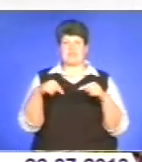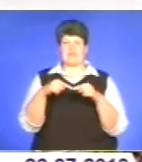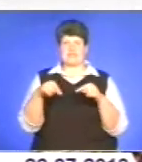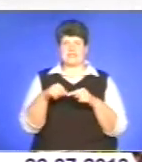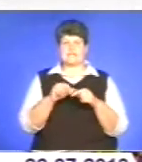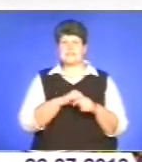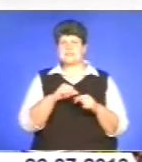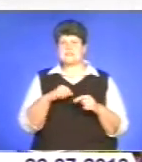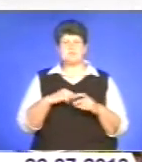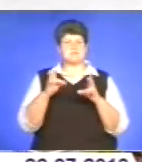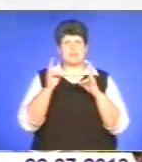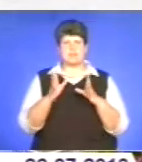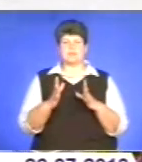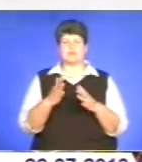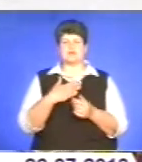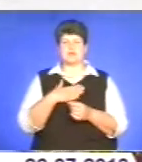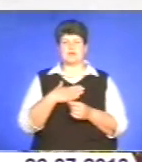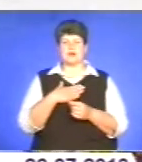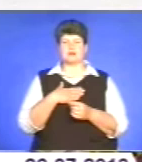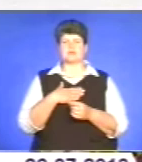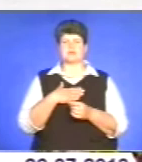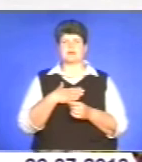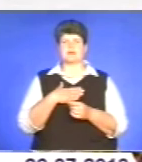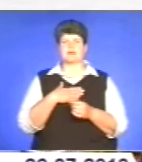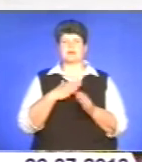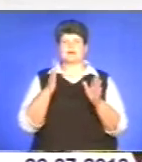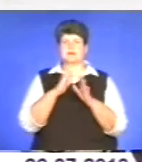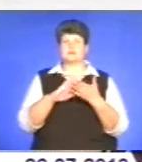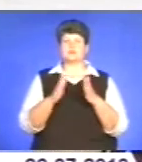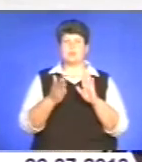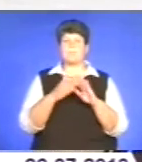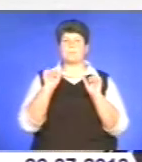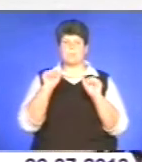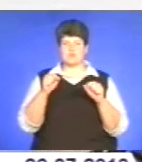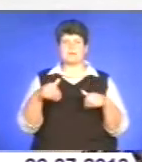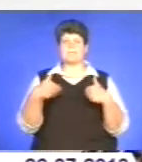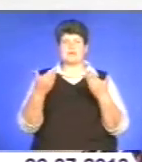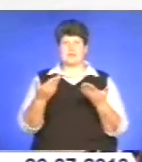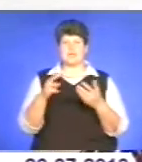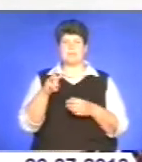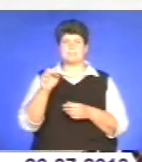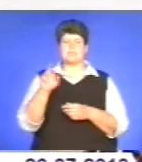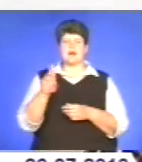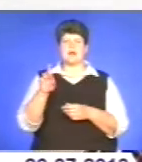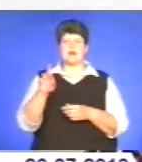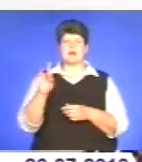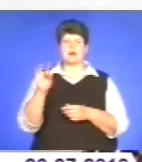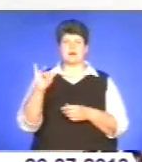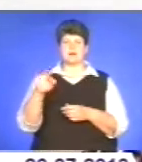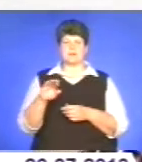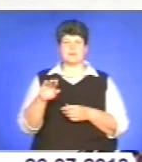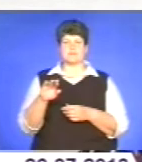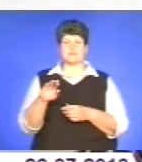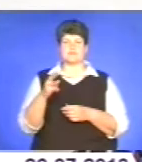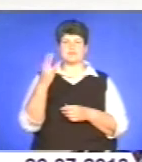небезпечний, який для наших кліматичних умов може передати малярію, для нас саме